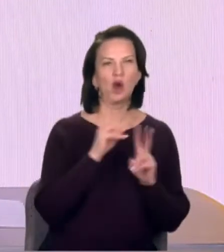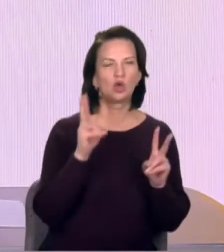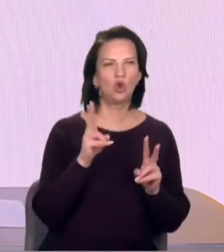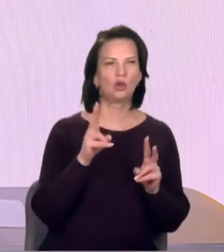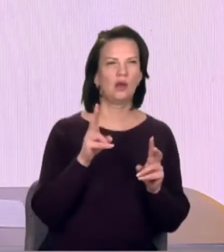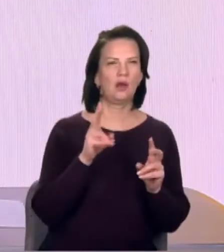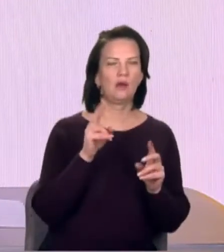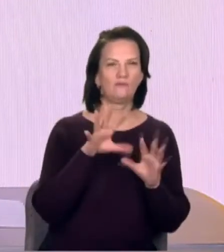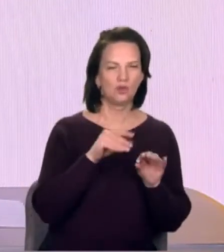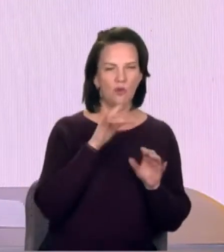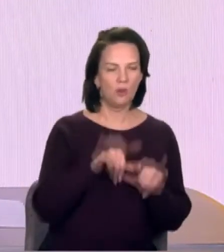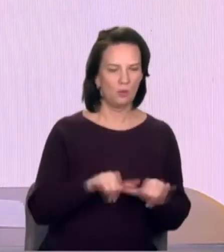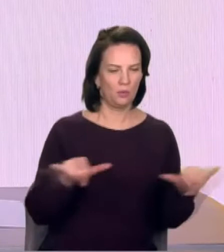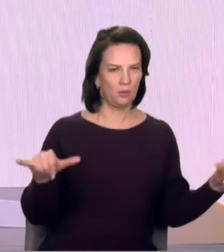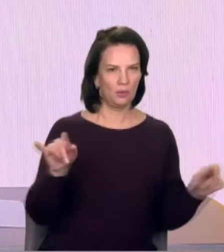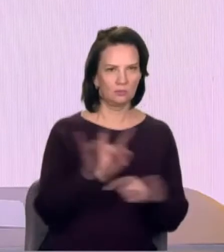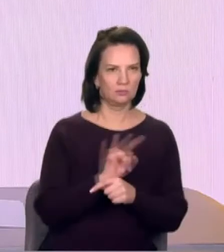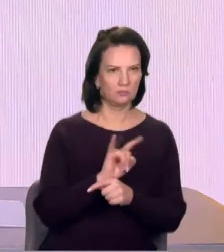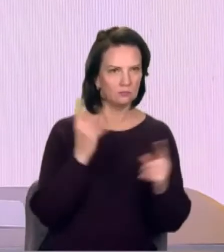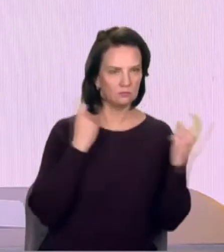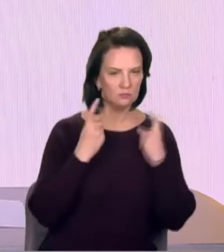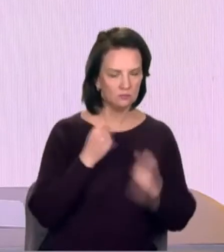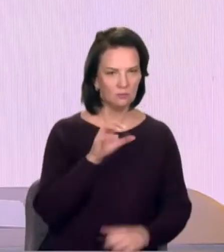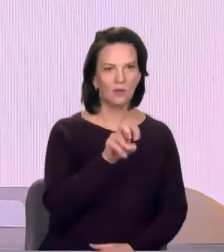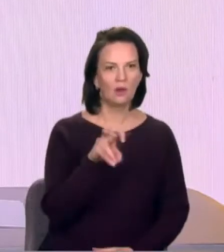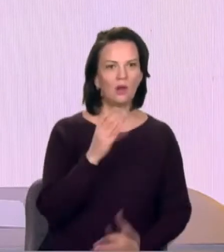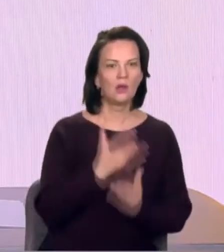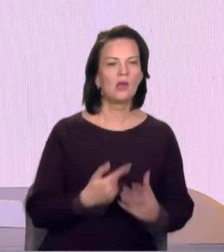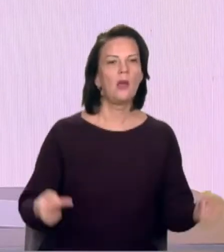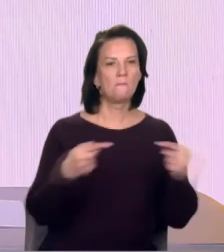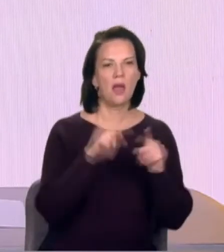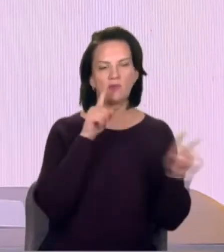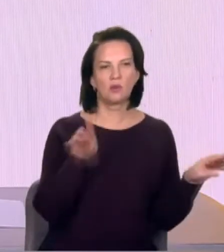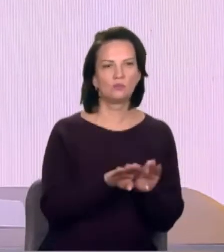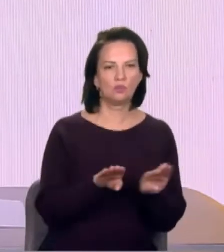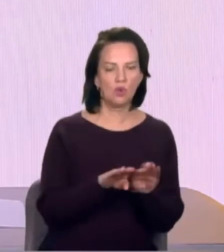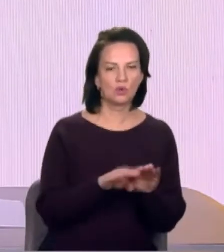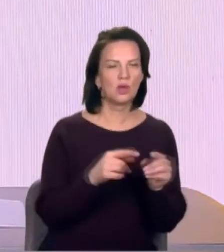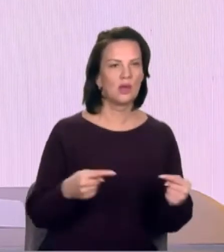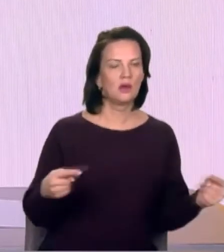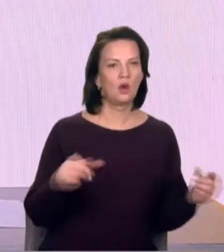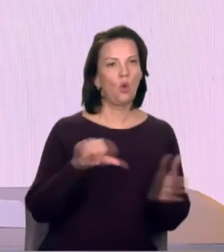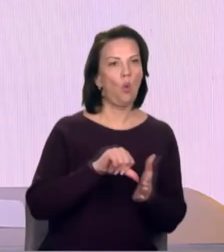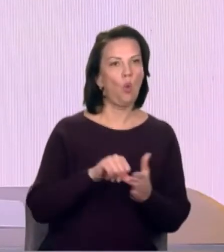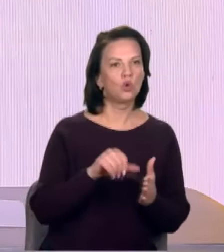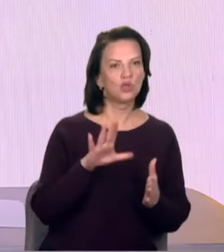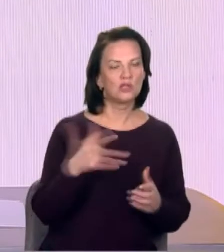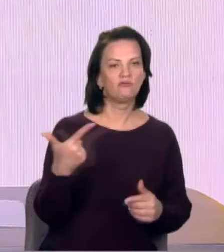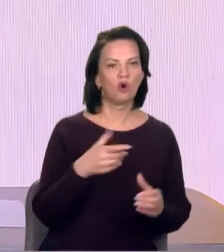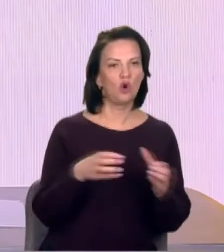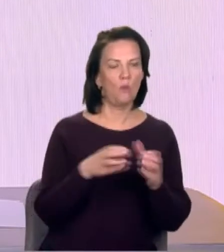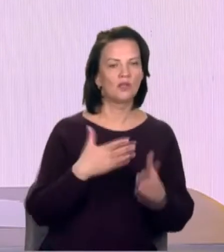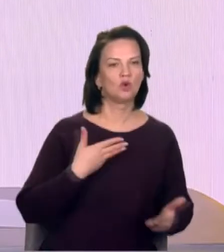Але є і певні схожі риси, участь в громадському житті, активізм,